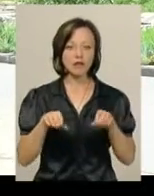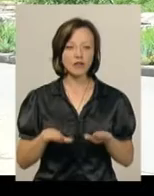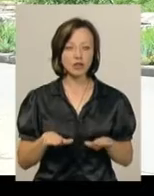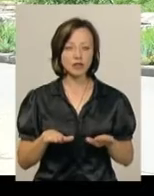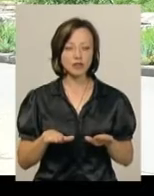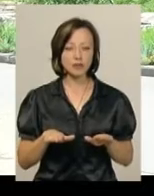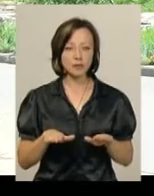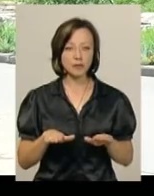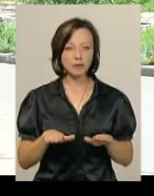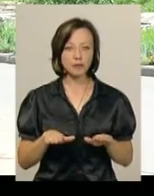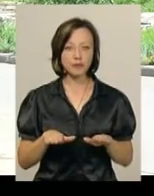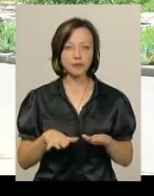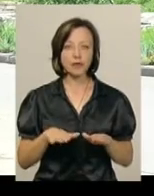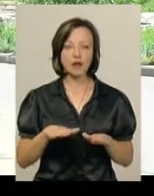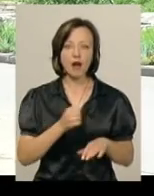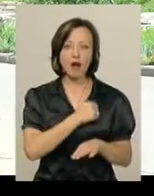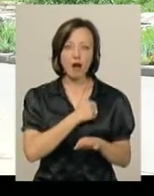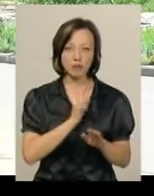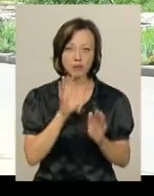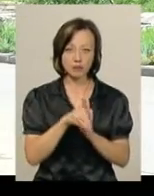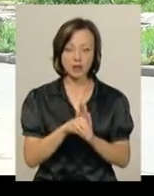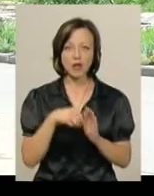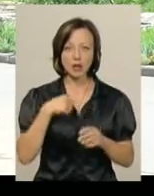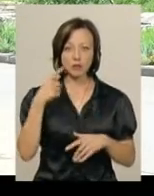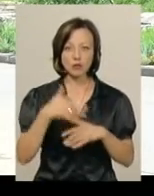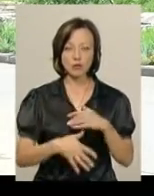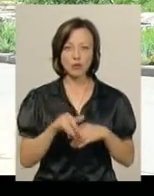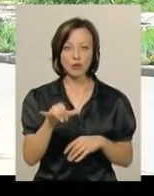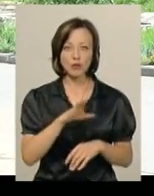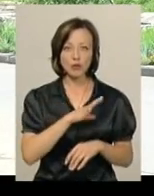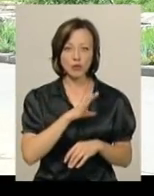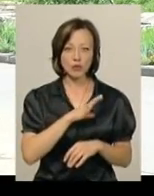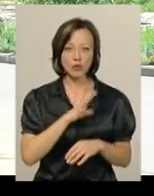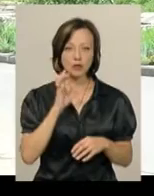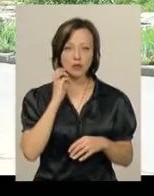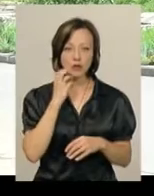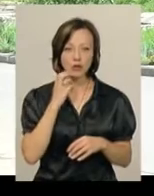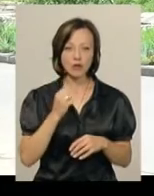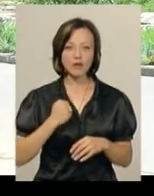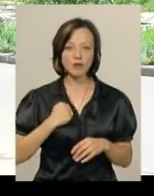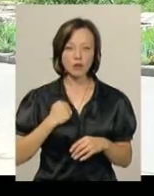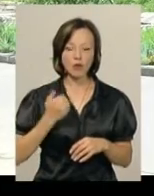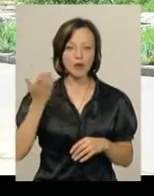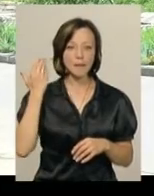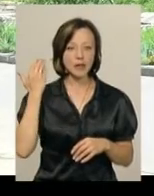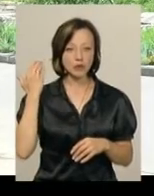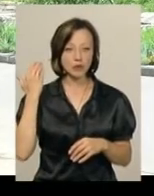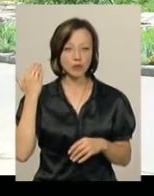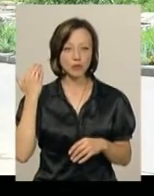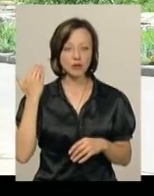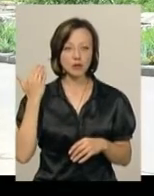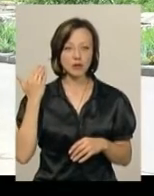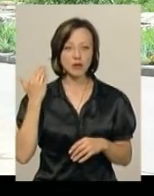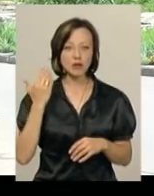піти у армію. У нього, наскільки я зрозумів, було досить серйозне військове минуле, незвичайна